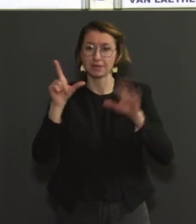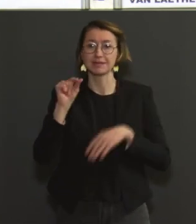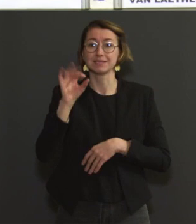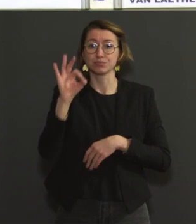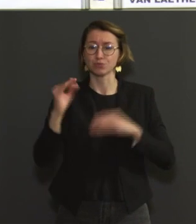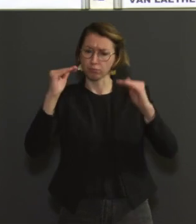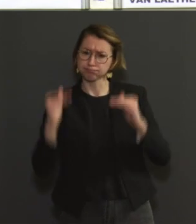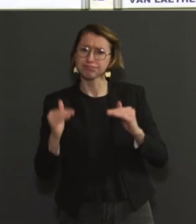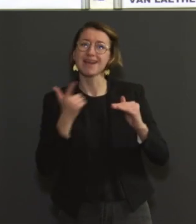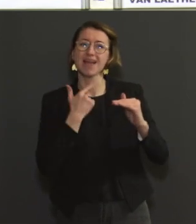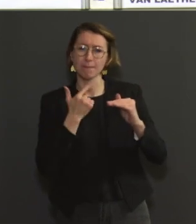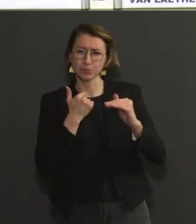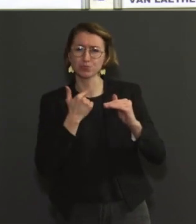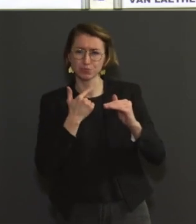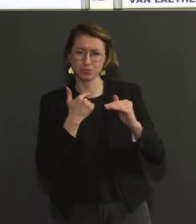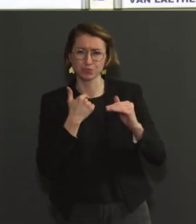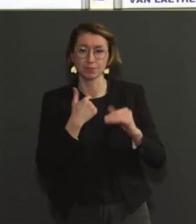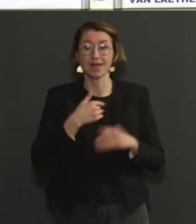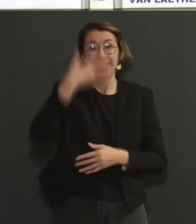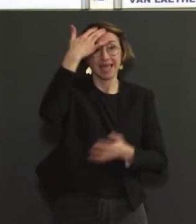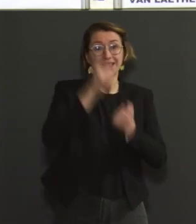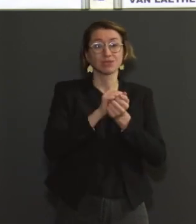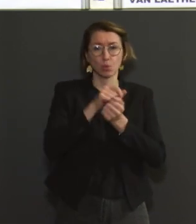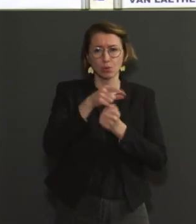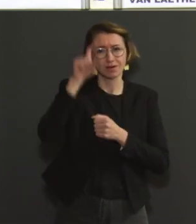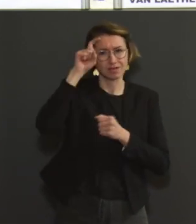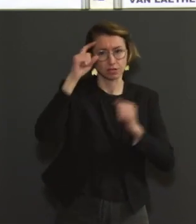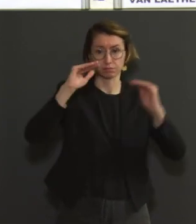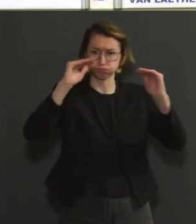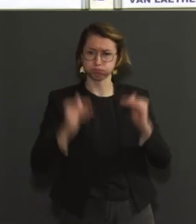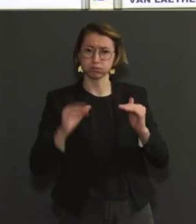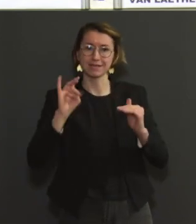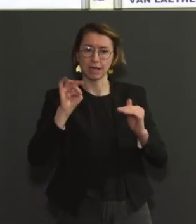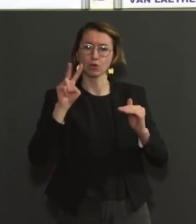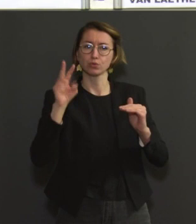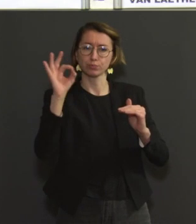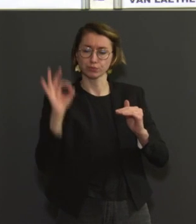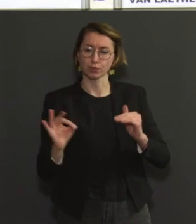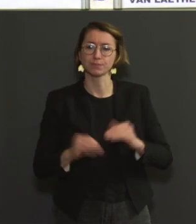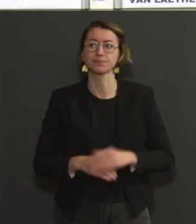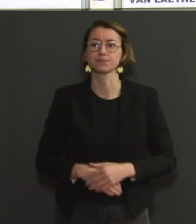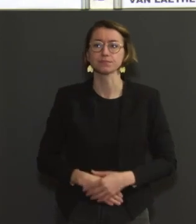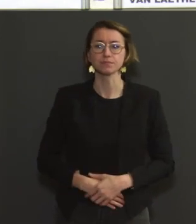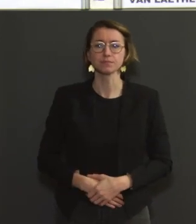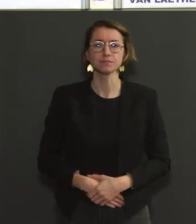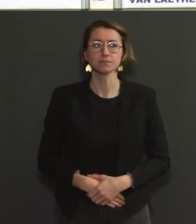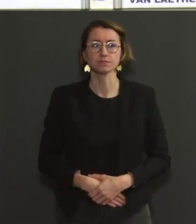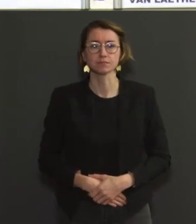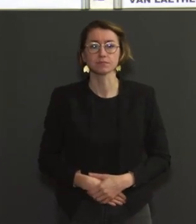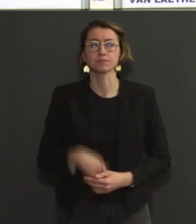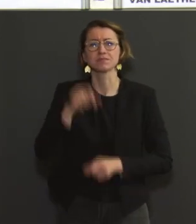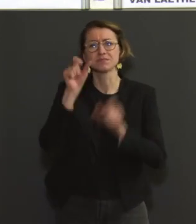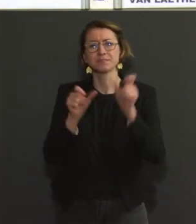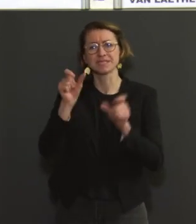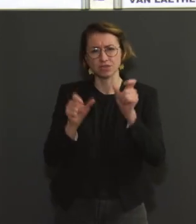% dans la province de Liège, par exemple. Actuellement, en nombre de cas absolus, les choses ont un peu changé, puisqu